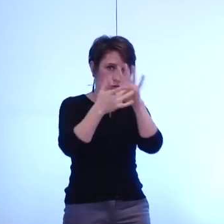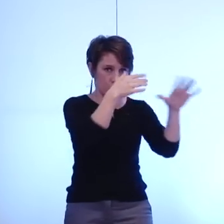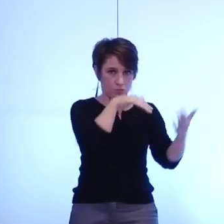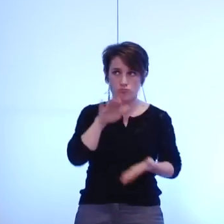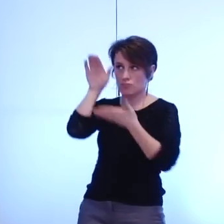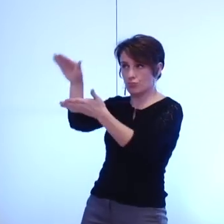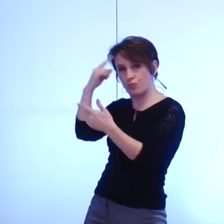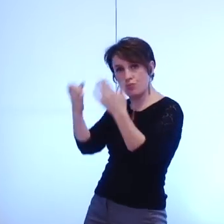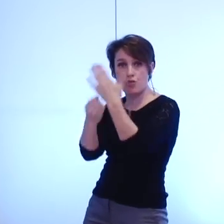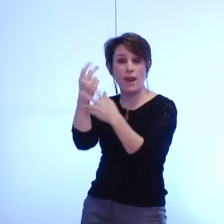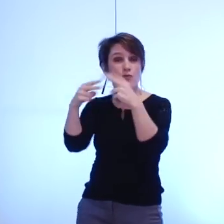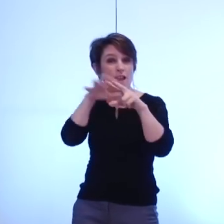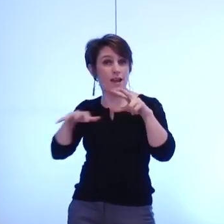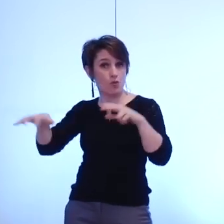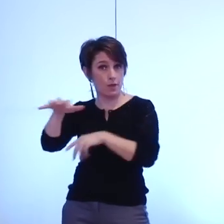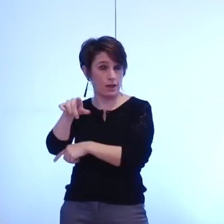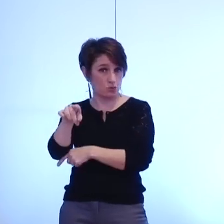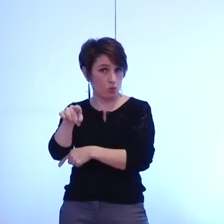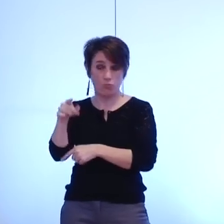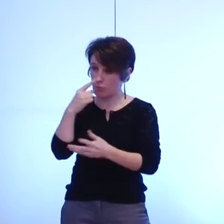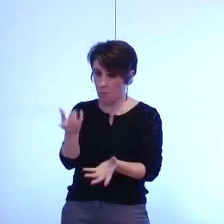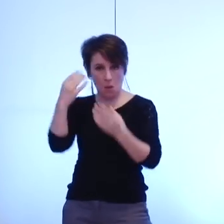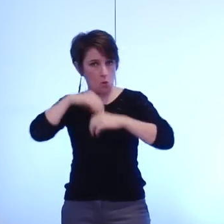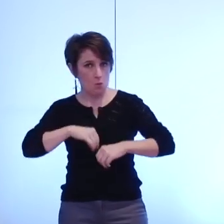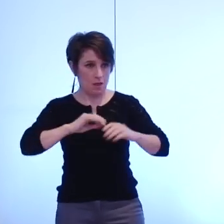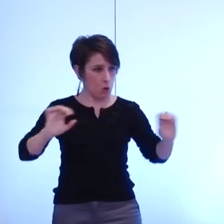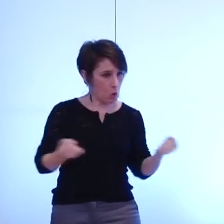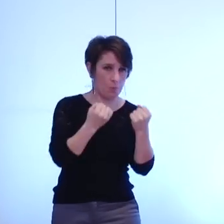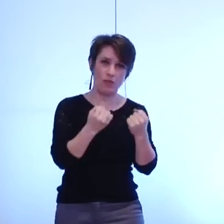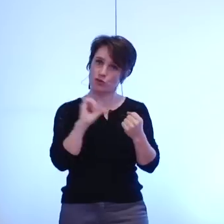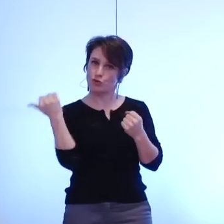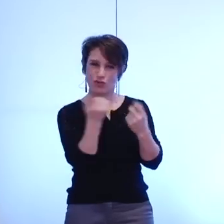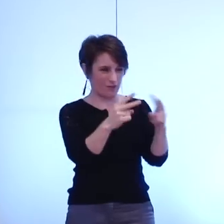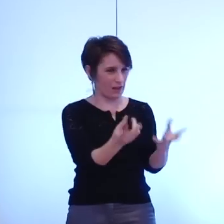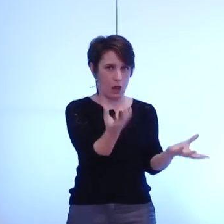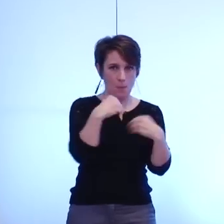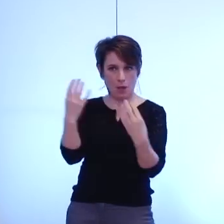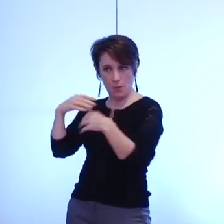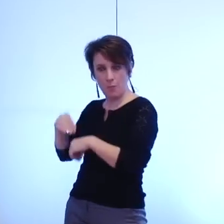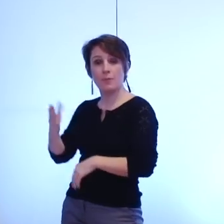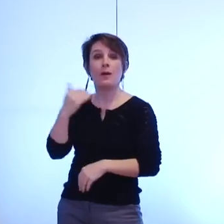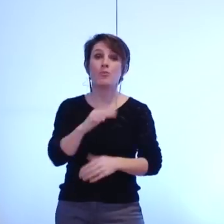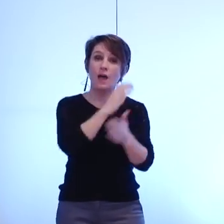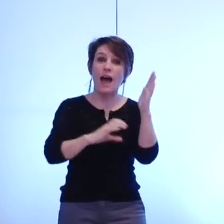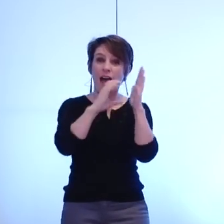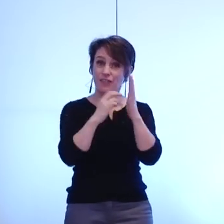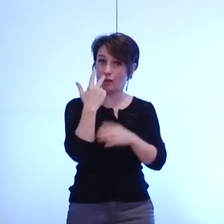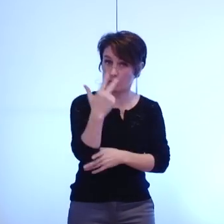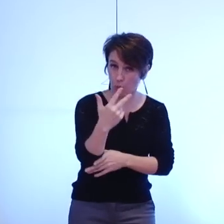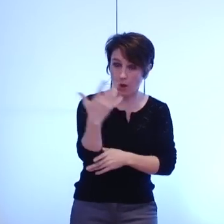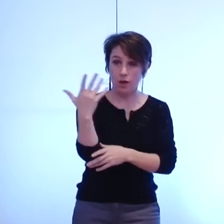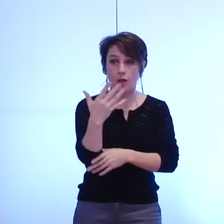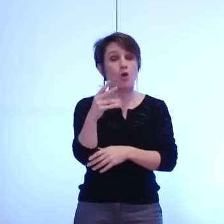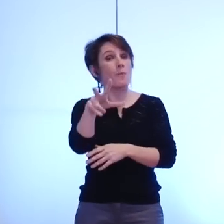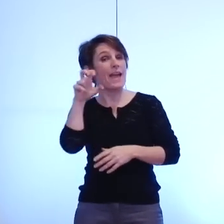agglomération qui reprend l'ensemble des compétences des communes membres article 3 c'est l'avant-dernier les ex-communes